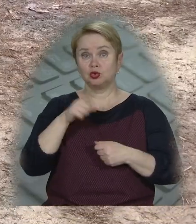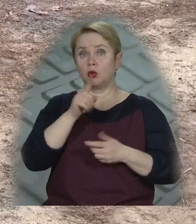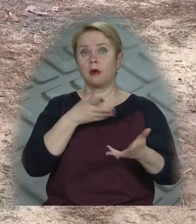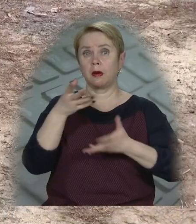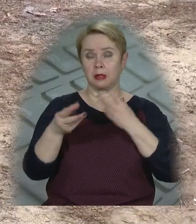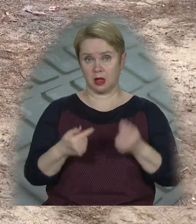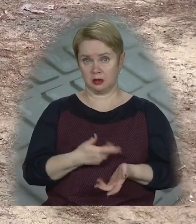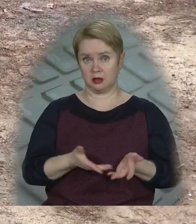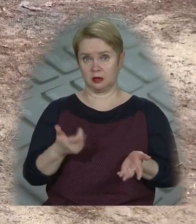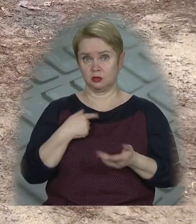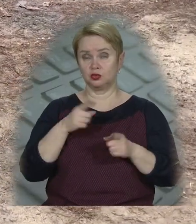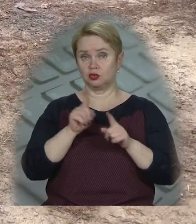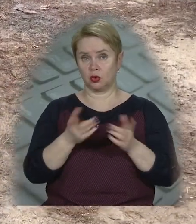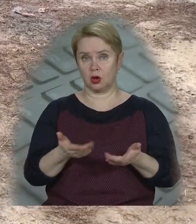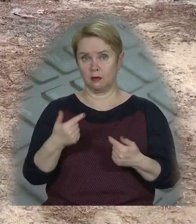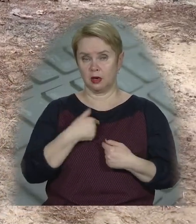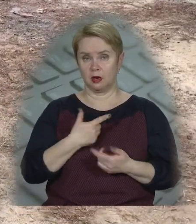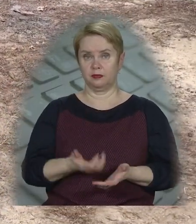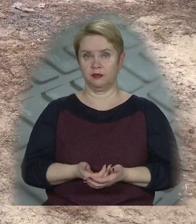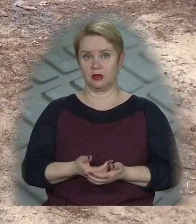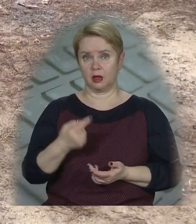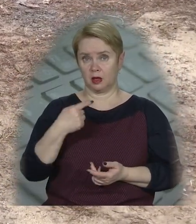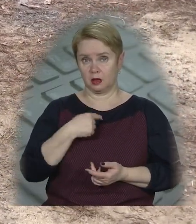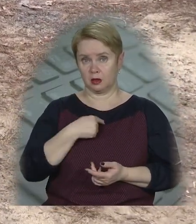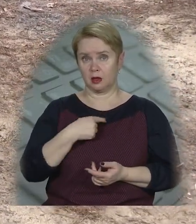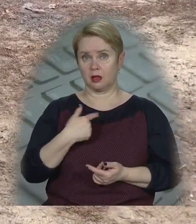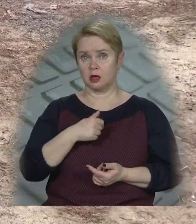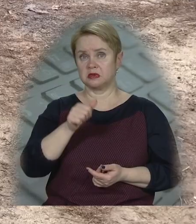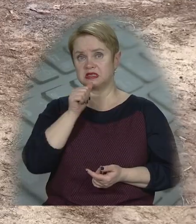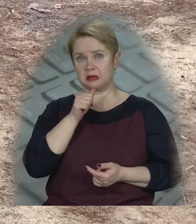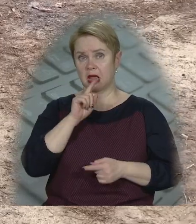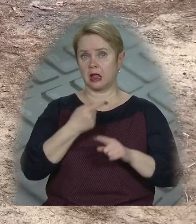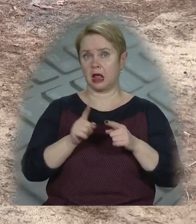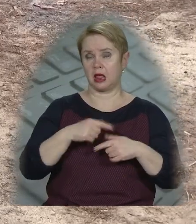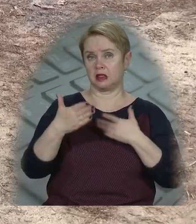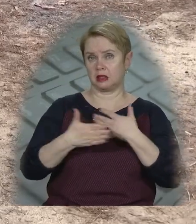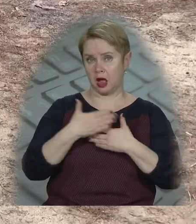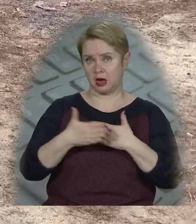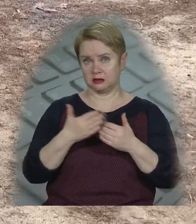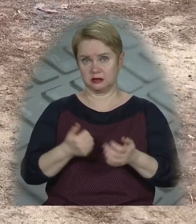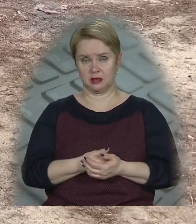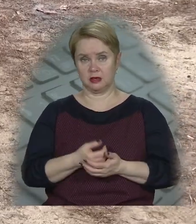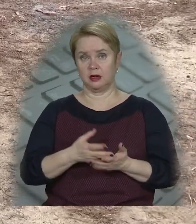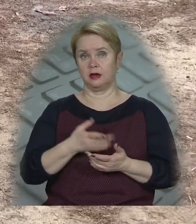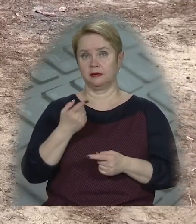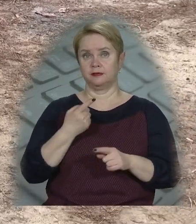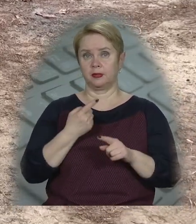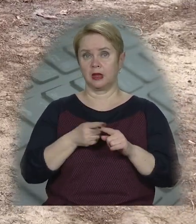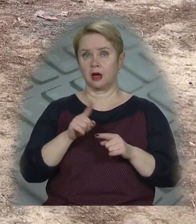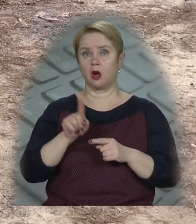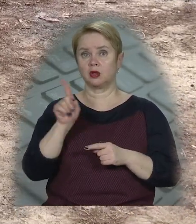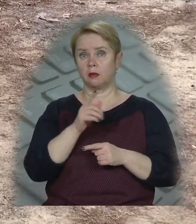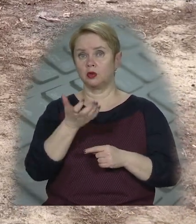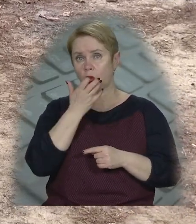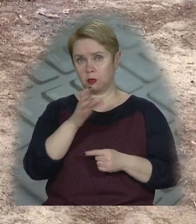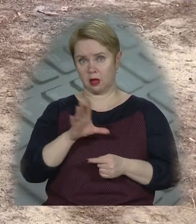ми платимо? Я встала в калідорчику і кажу, це нам іспитання або наказання. Ладно, платите, ладно, платите.